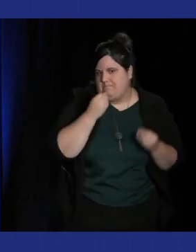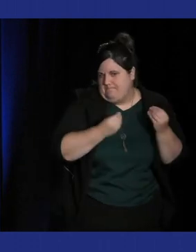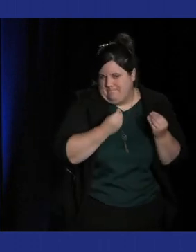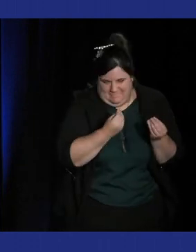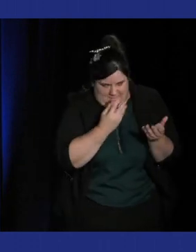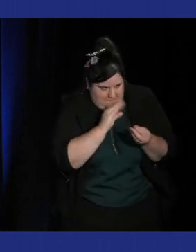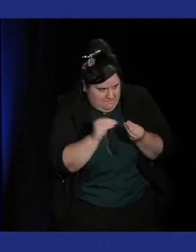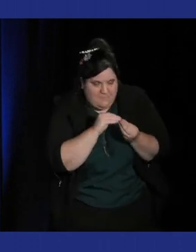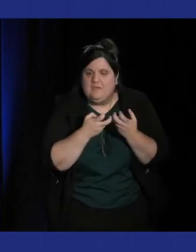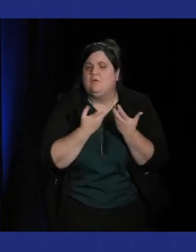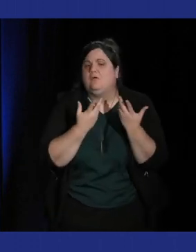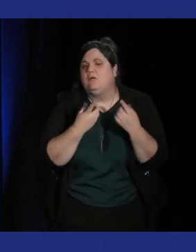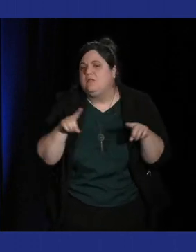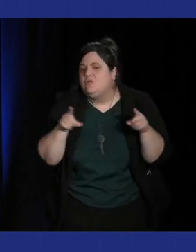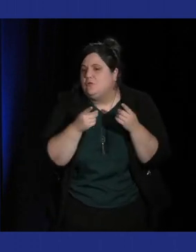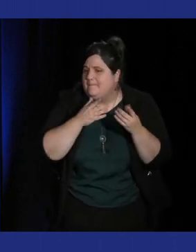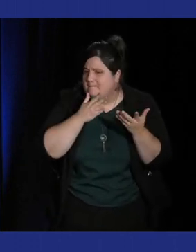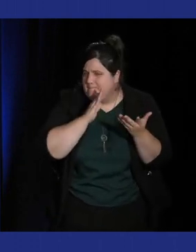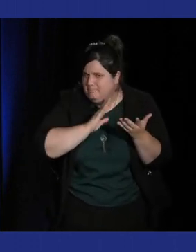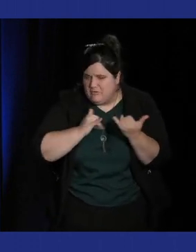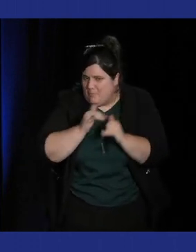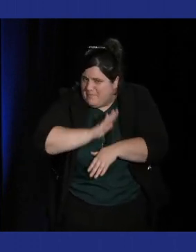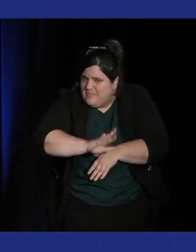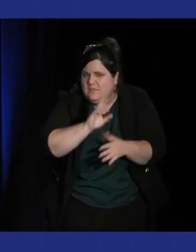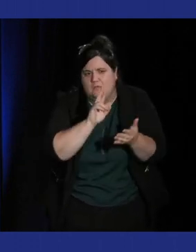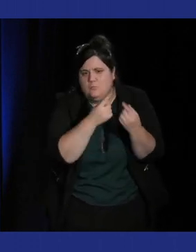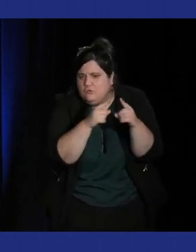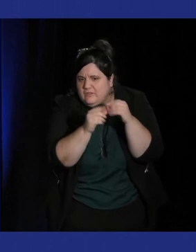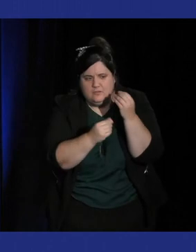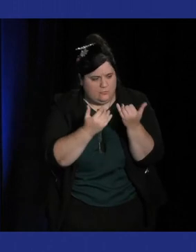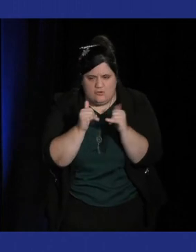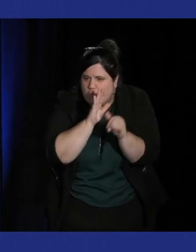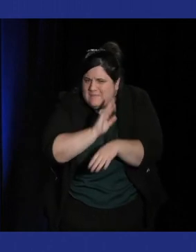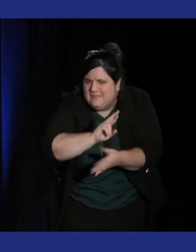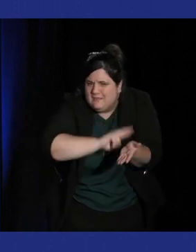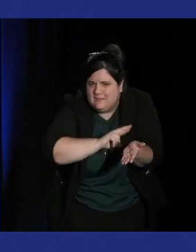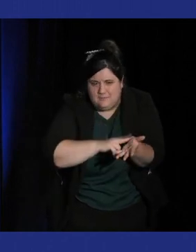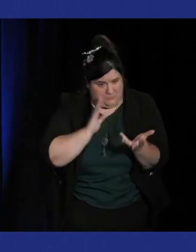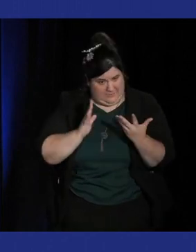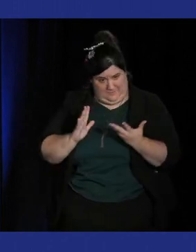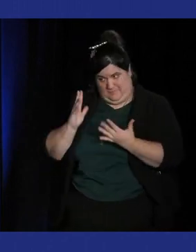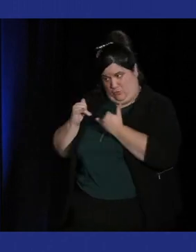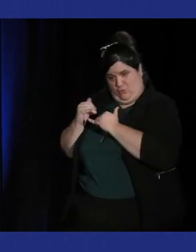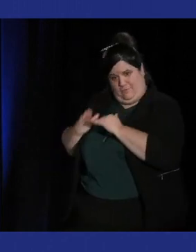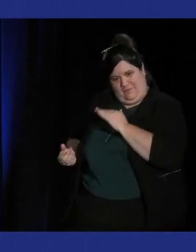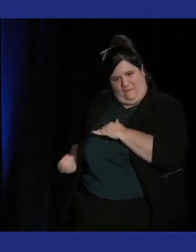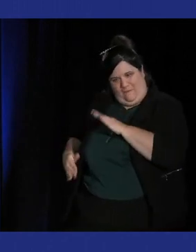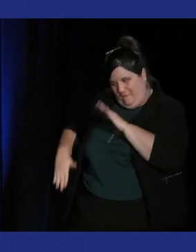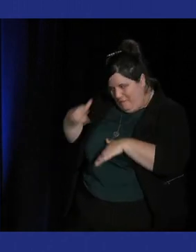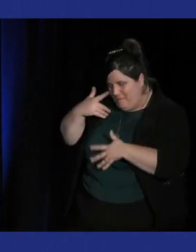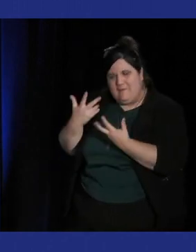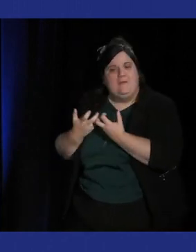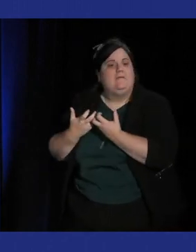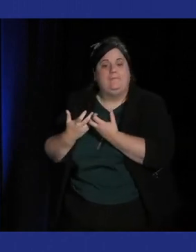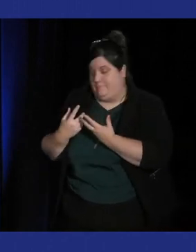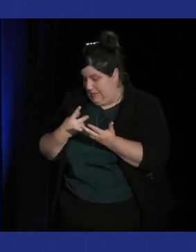dynamique comme ce qu'on peut retrouver par exemple dans les jeux d'enfants ou quand il y une forme de musicalité ou de rythme on va rajouter une chorégraphie comme ça ce qui